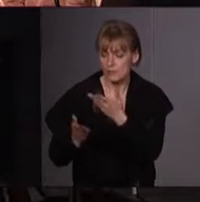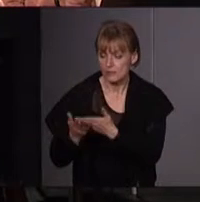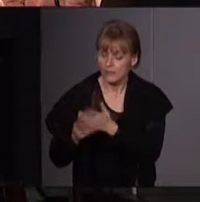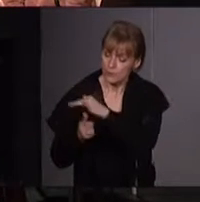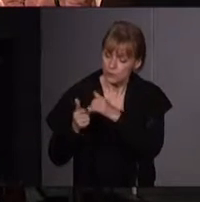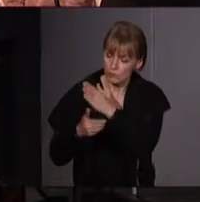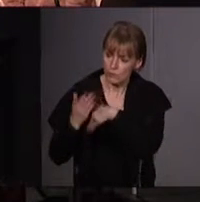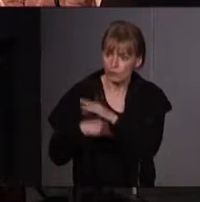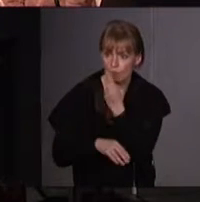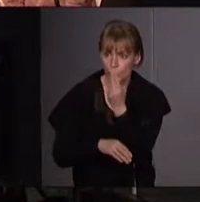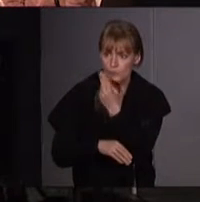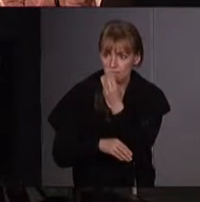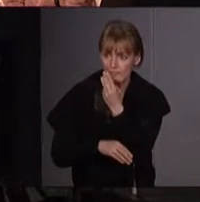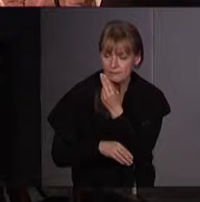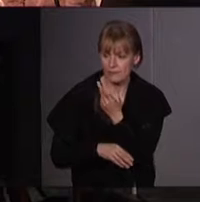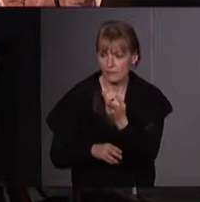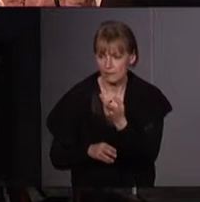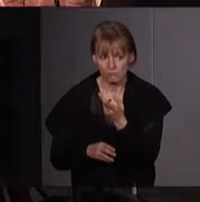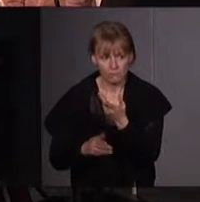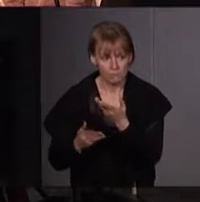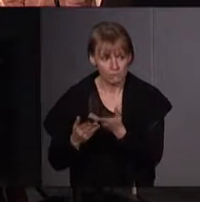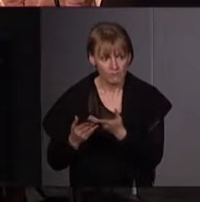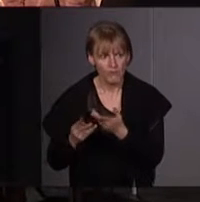à l'Université Saint-Louis de Bruxelles,